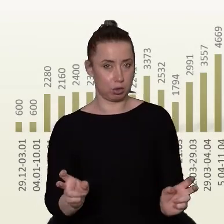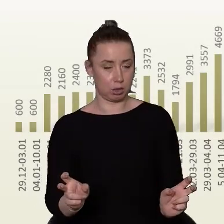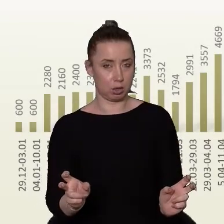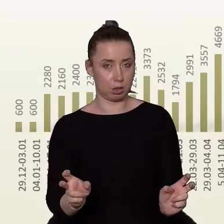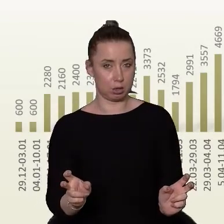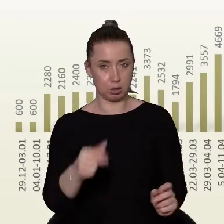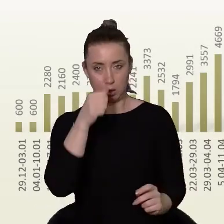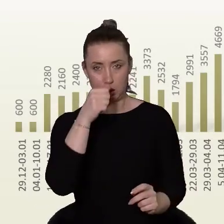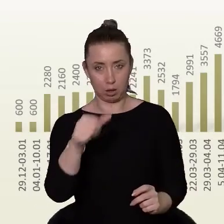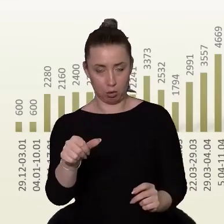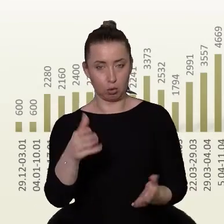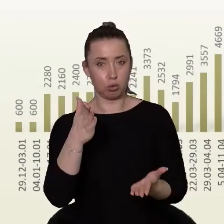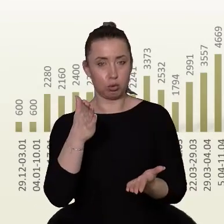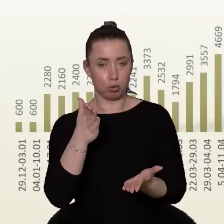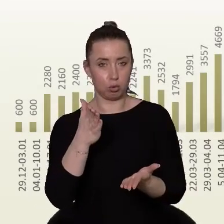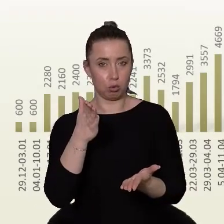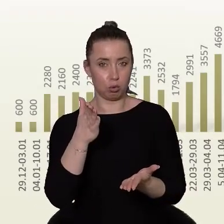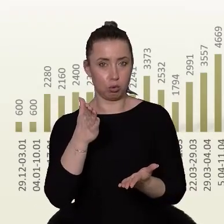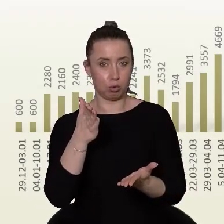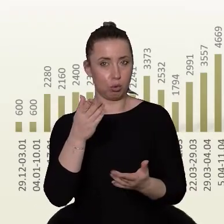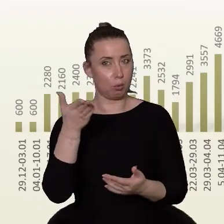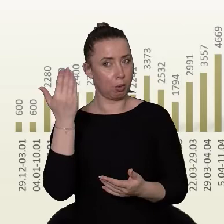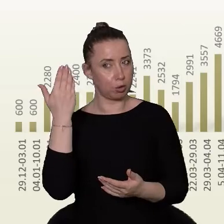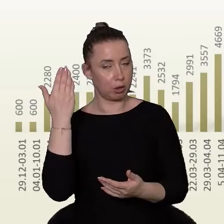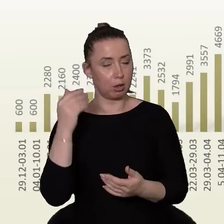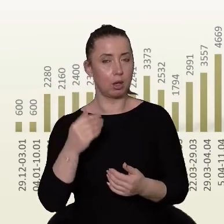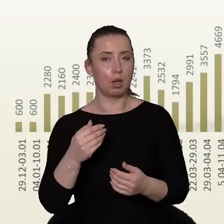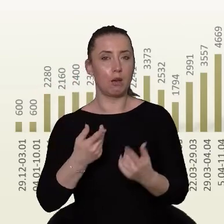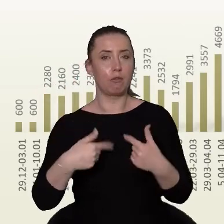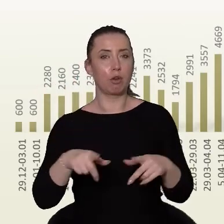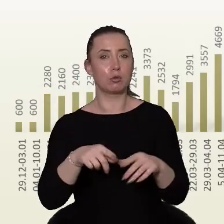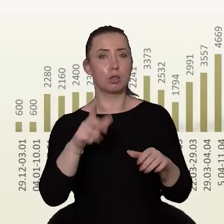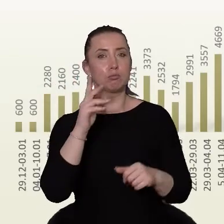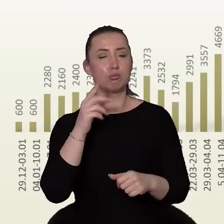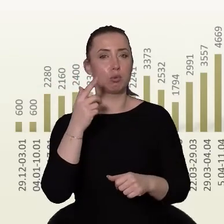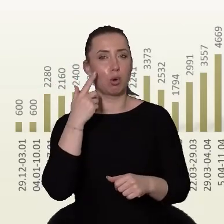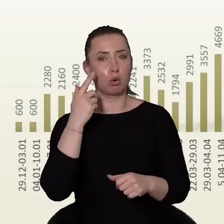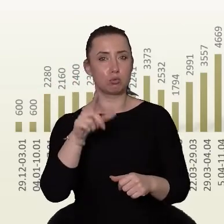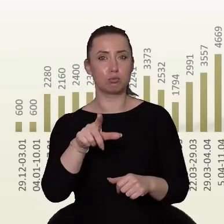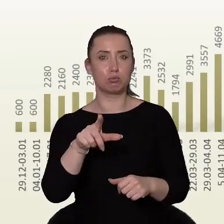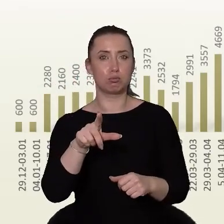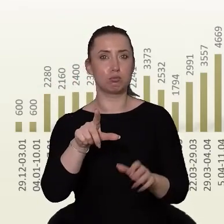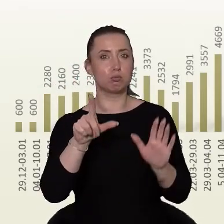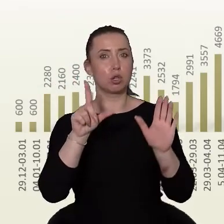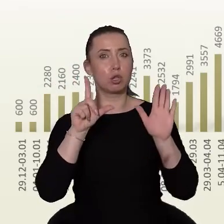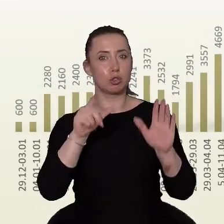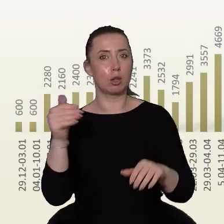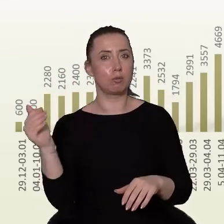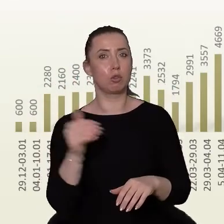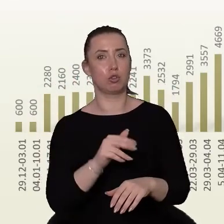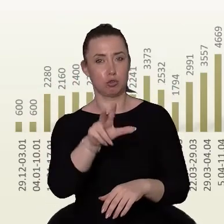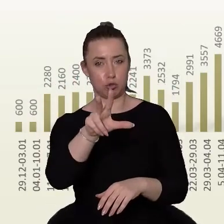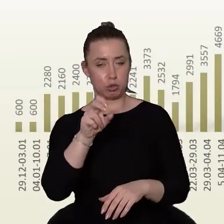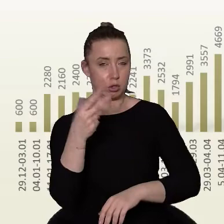W tygodniu, który zakończył się, wykonano w Toruniu ponad 7300 szczepień. Wydaje się, że